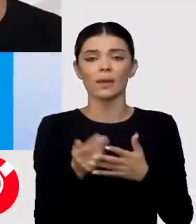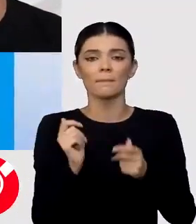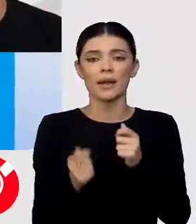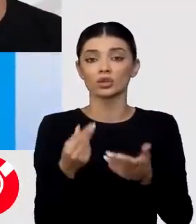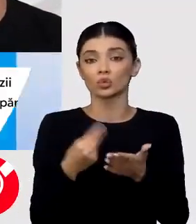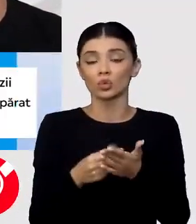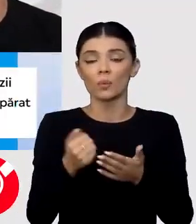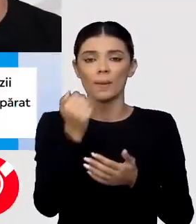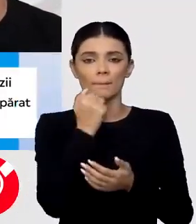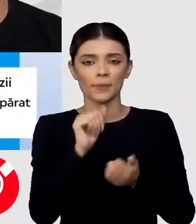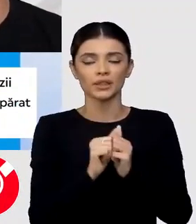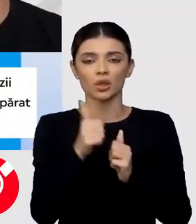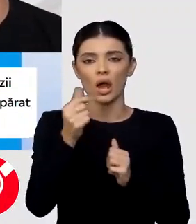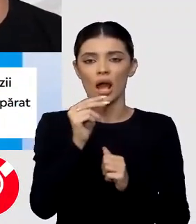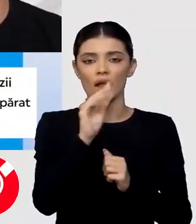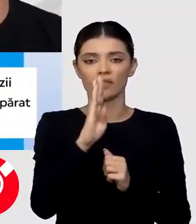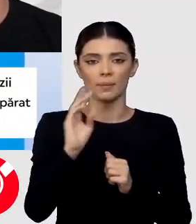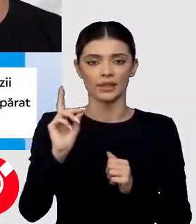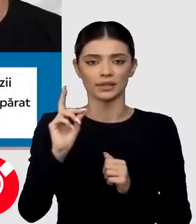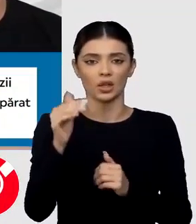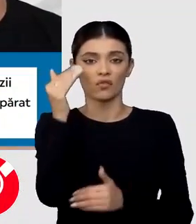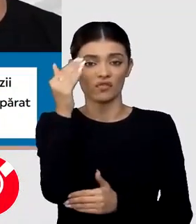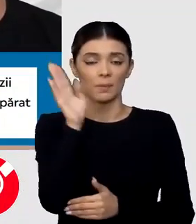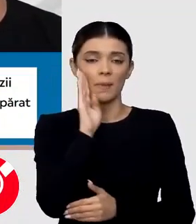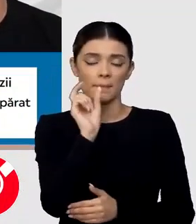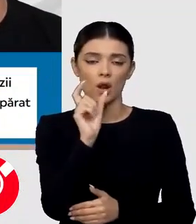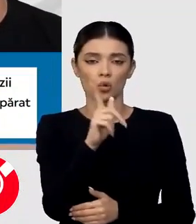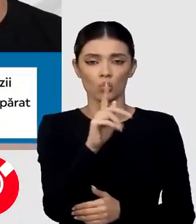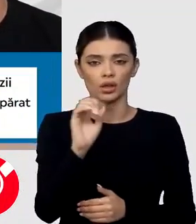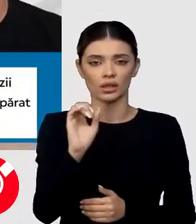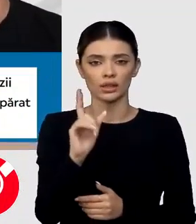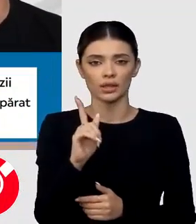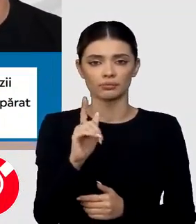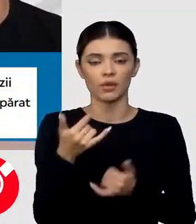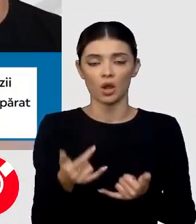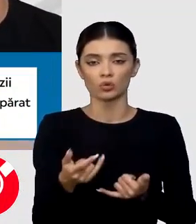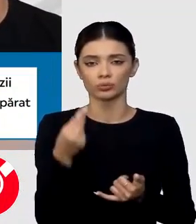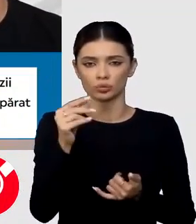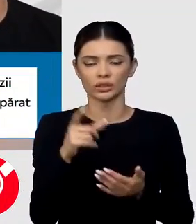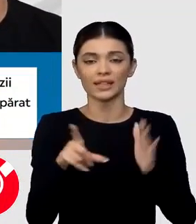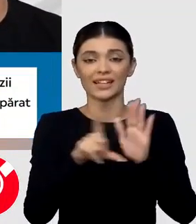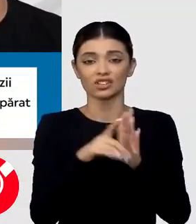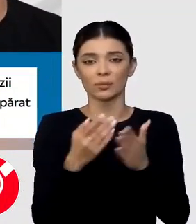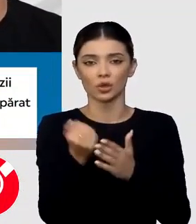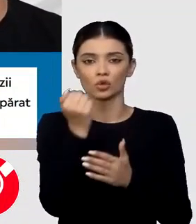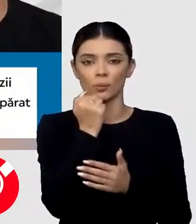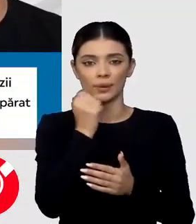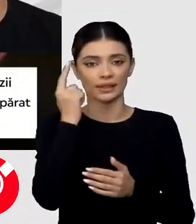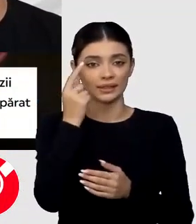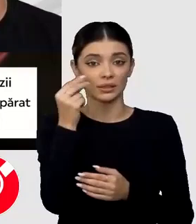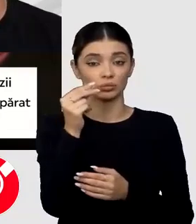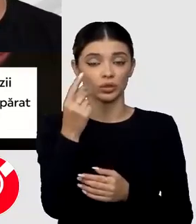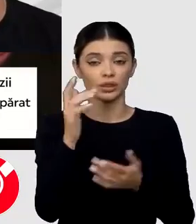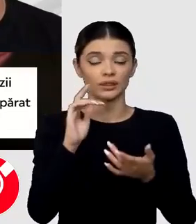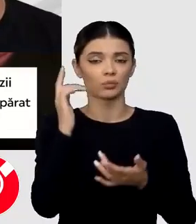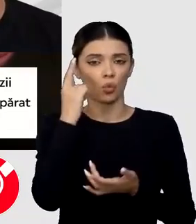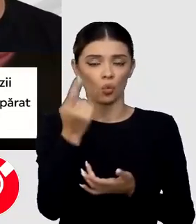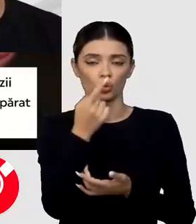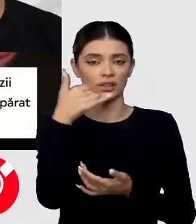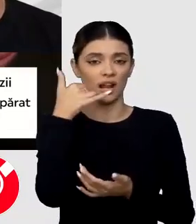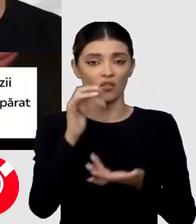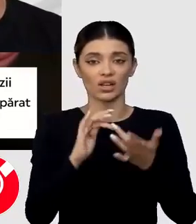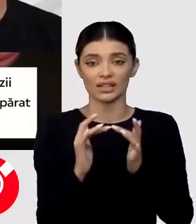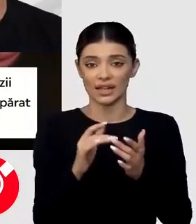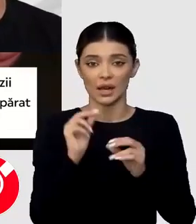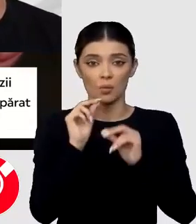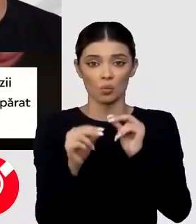magazinele de aplicații ale Apple și Alphabet, compania mamă de la Google. Regulile de utilizare ale Apple stipulează că o aplicație care